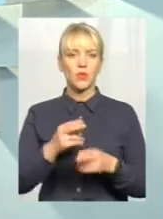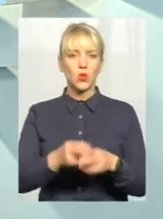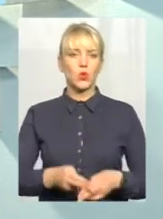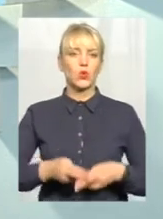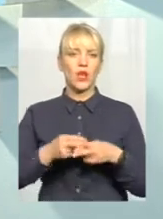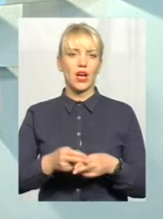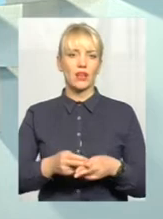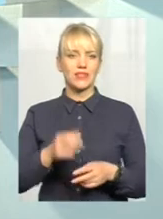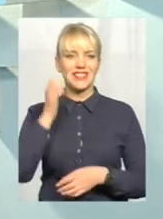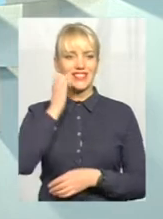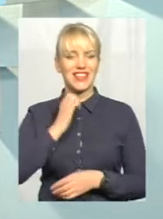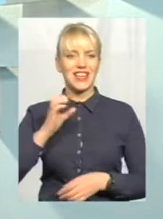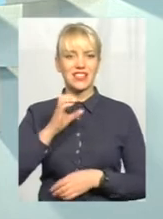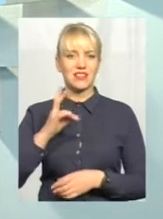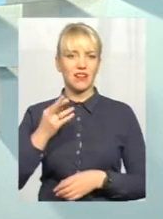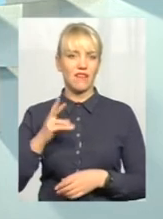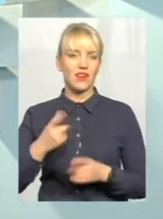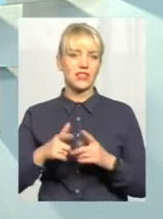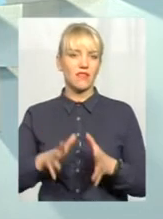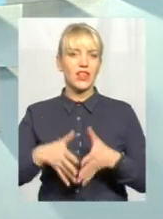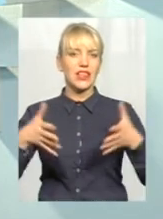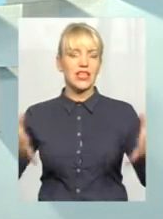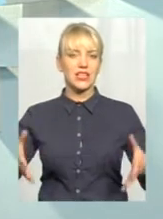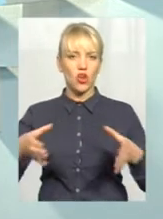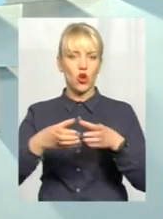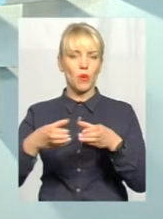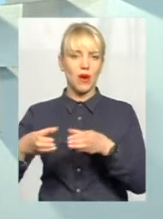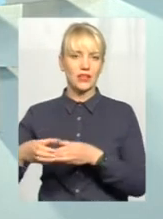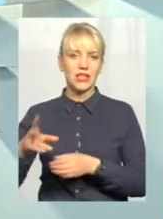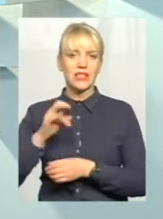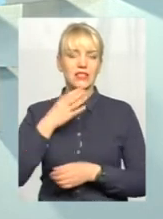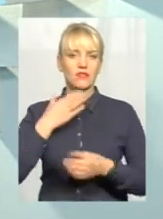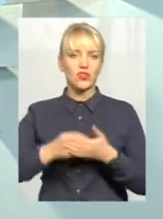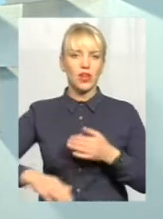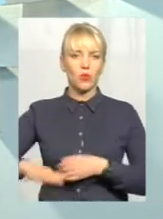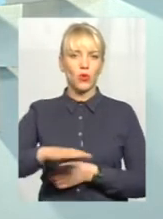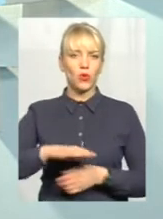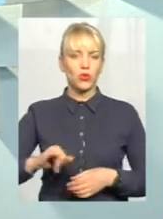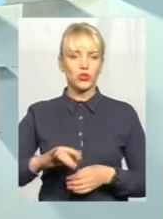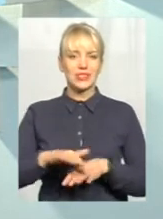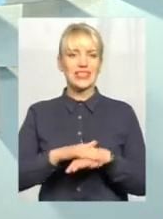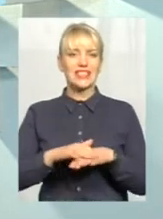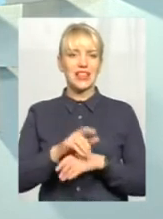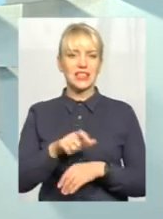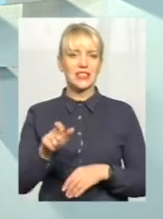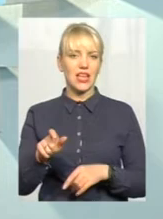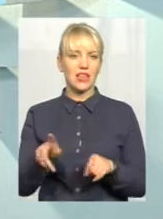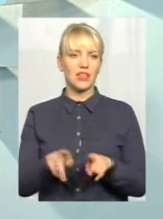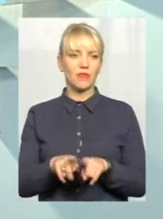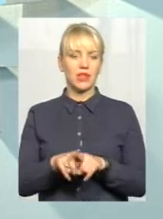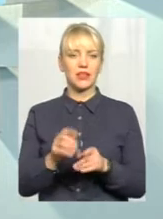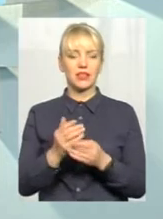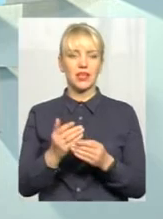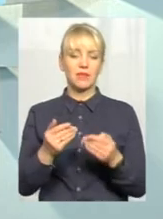Дунаєвці, Стара Синява. Це досить великі громади за площою своєю. Ну, і за населенням, можливо, за населенням десь є